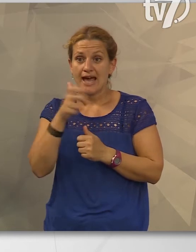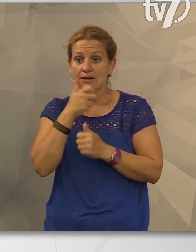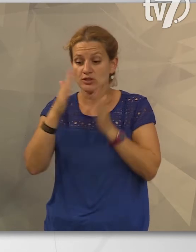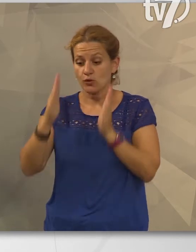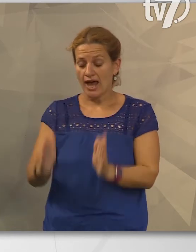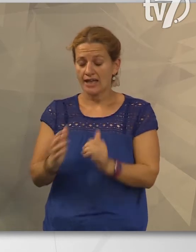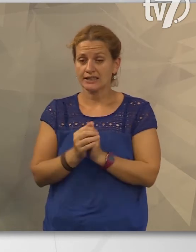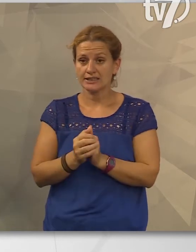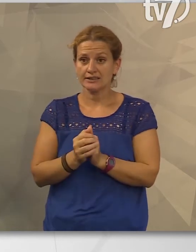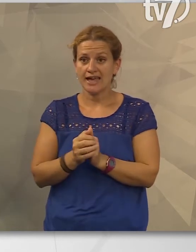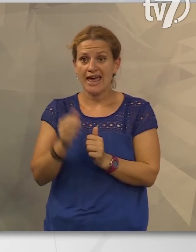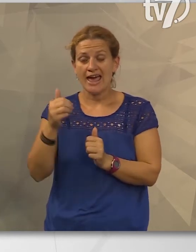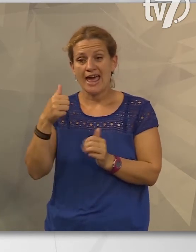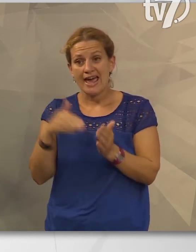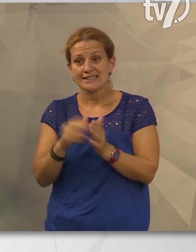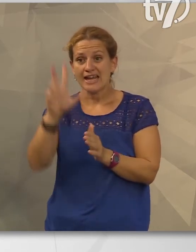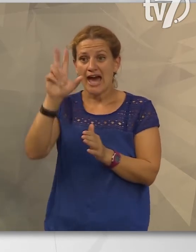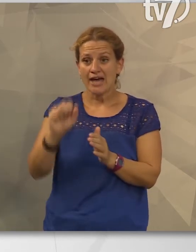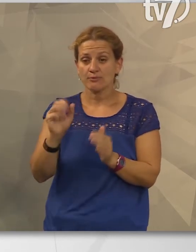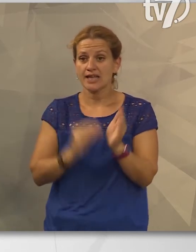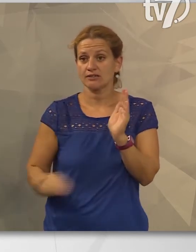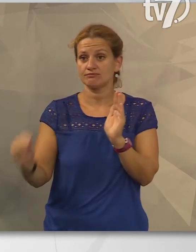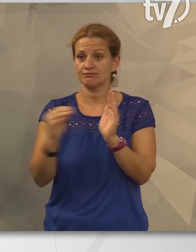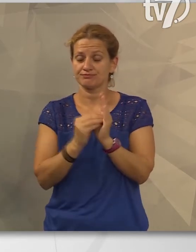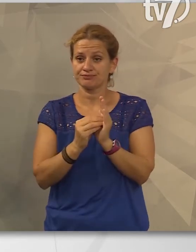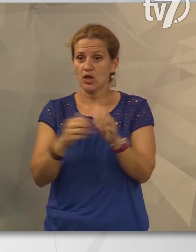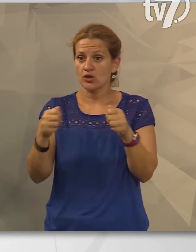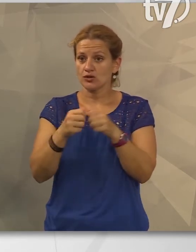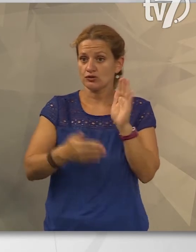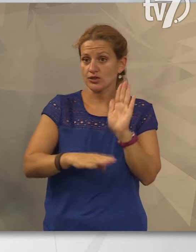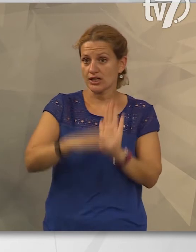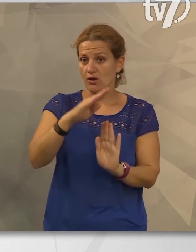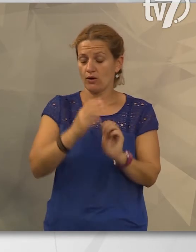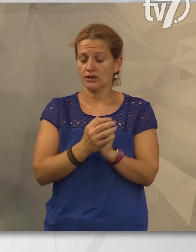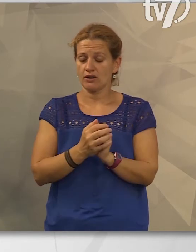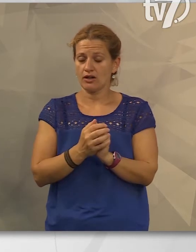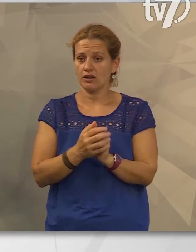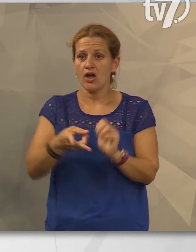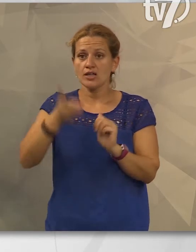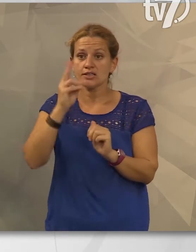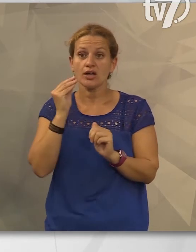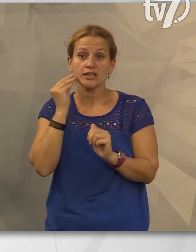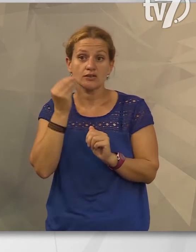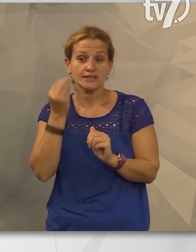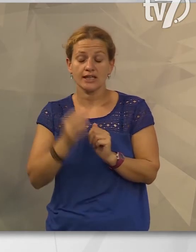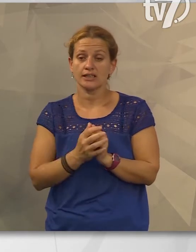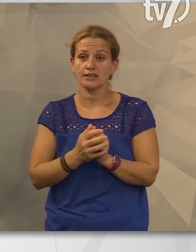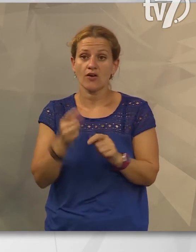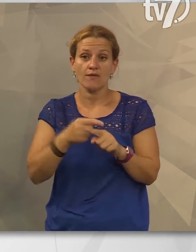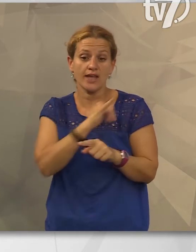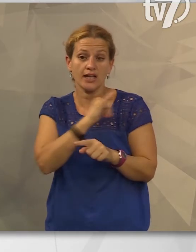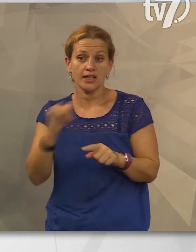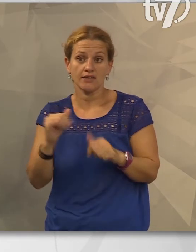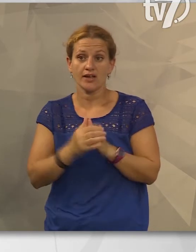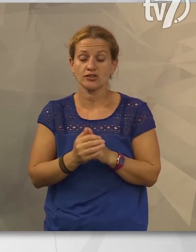átlagosan 1300 felvételt tesznek fel a közösségi oldalakra. Ugyanakkor a szakértők szerint a fél éves